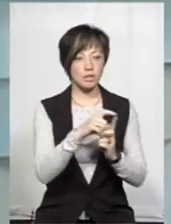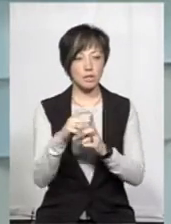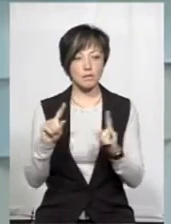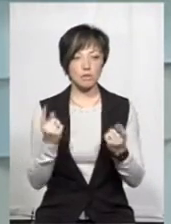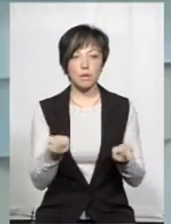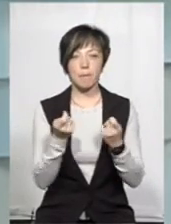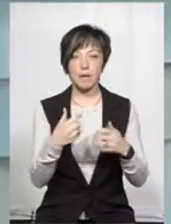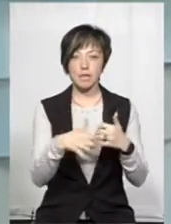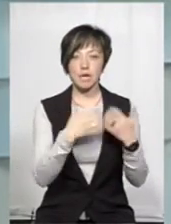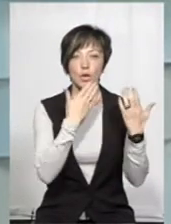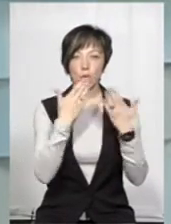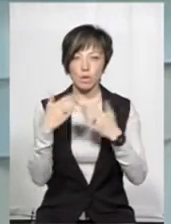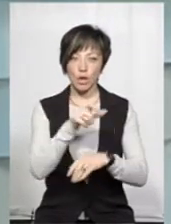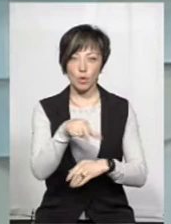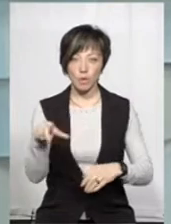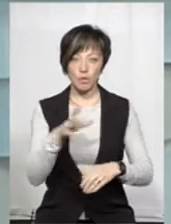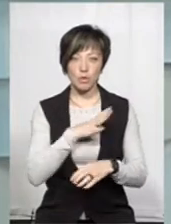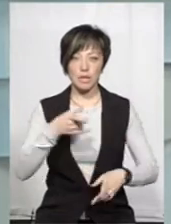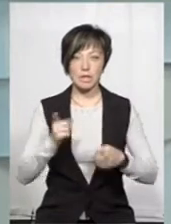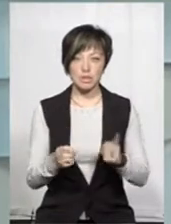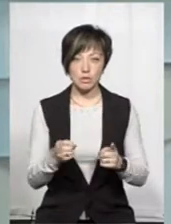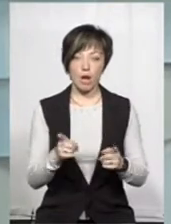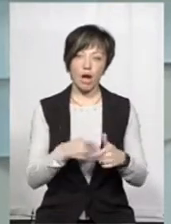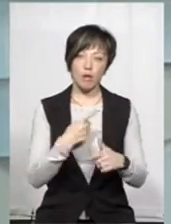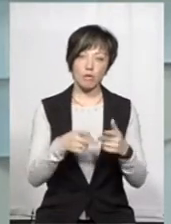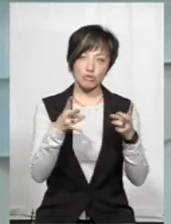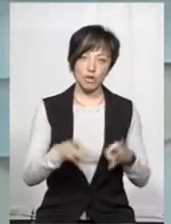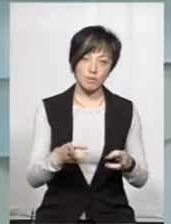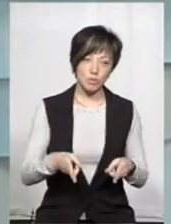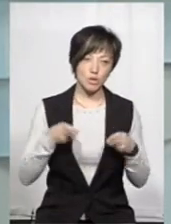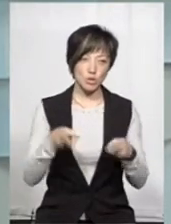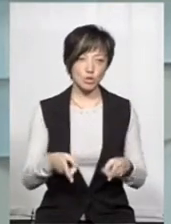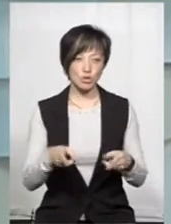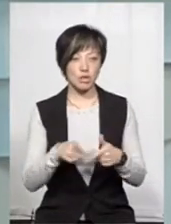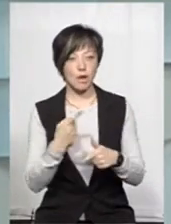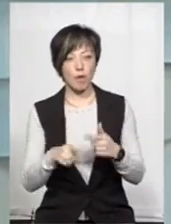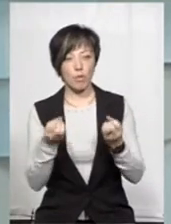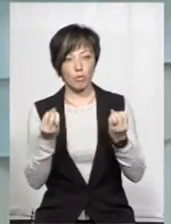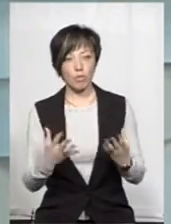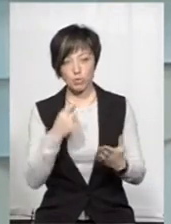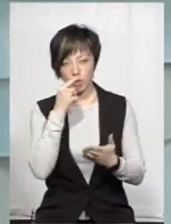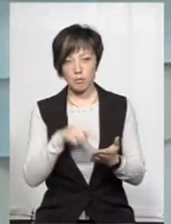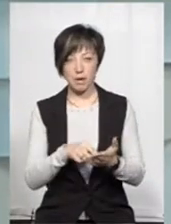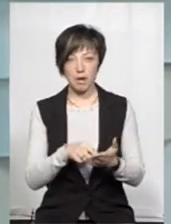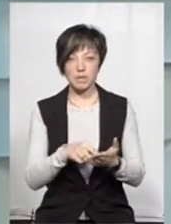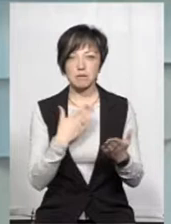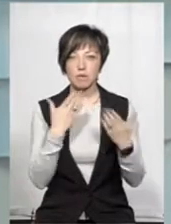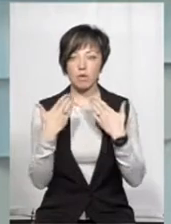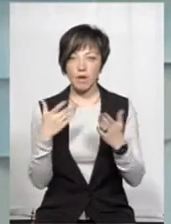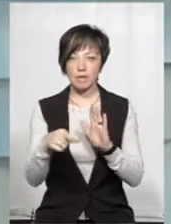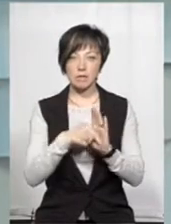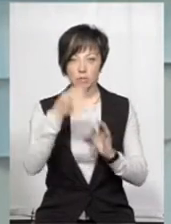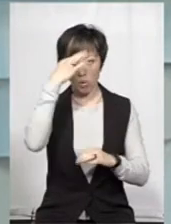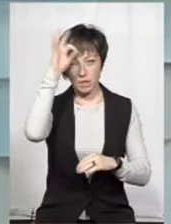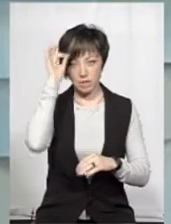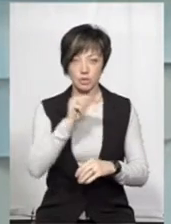Дуже мало серед опитаних людей траплялося тих, які дійсно або були жертвами злочинів, або їм просто траплялося спілкуватися з